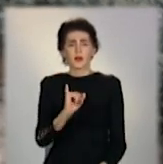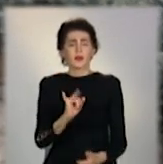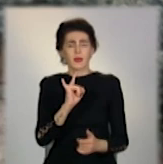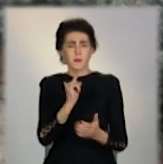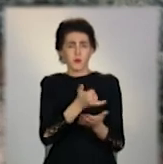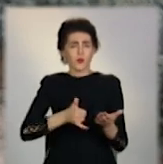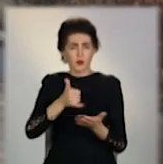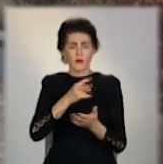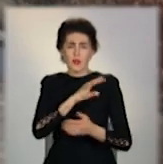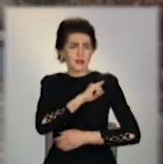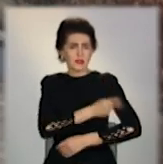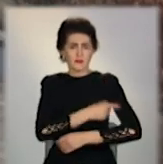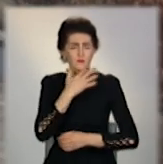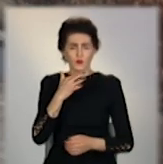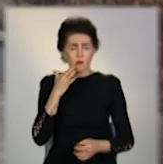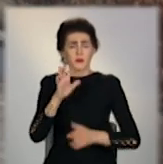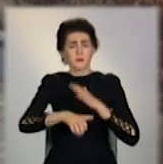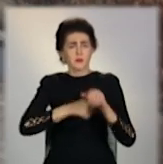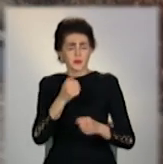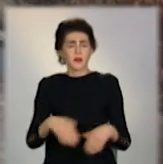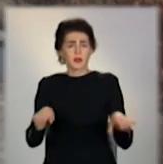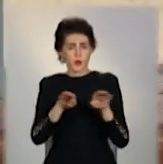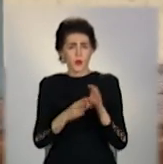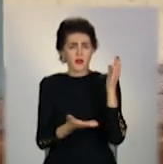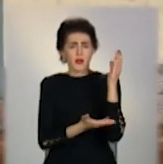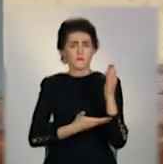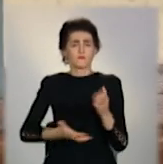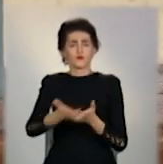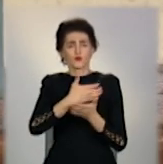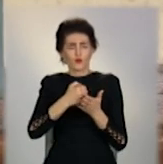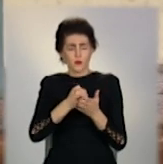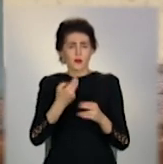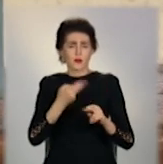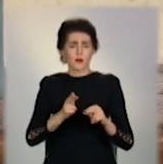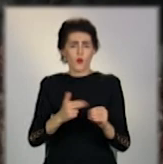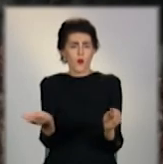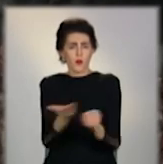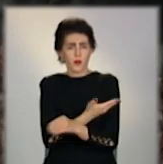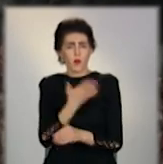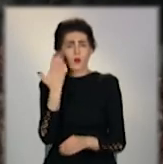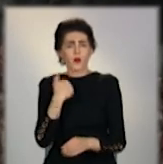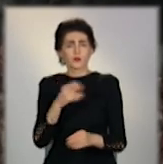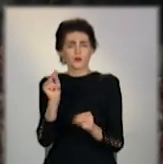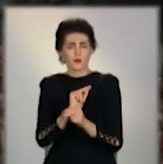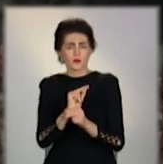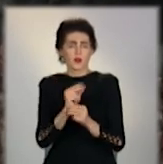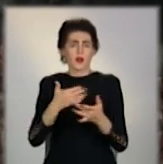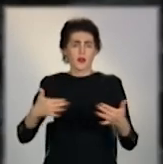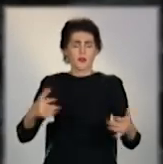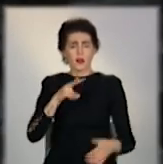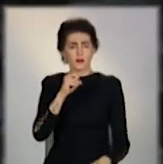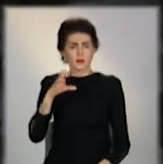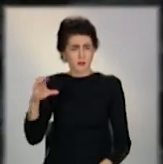але не заливаєте. Ухопити і такий варіант. Дерева зібрані з гілля. Його обрізають під час санітарної чистки лісів.